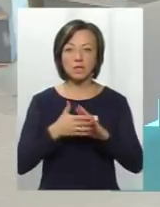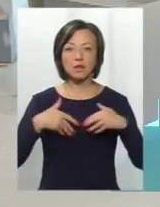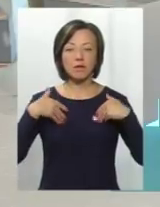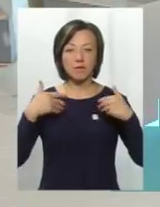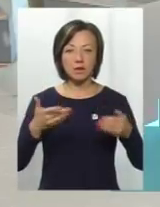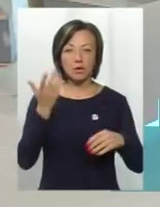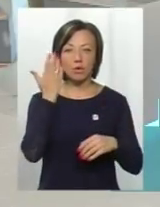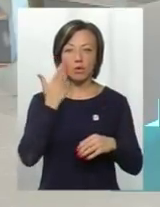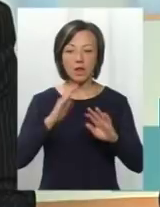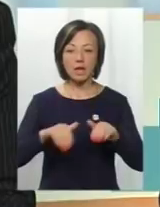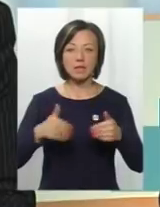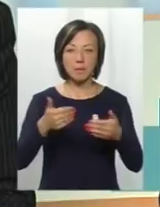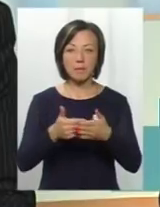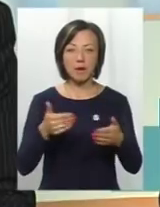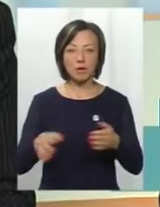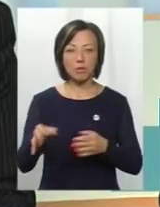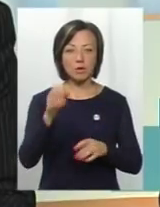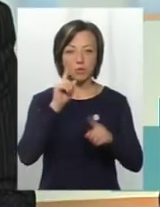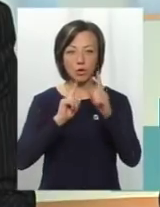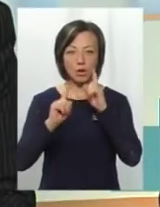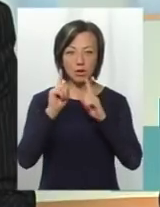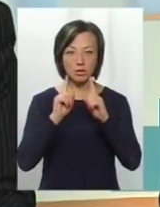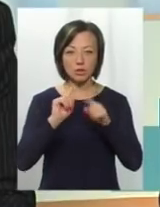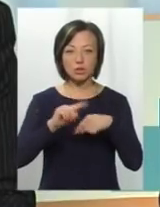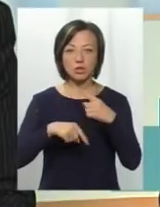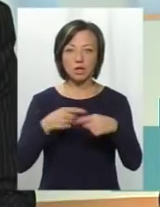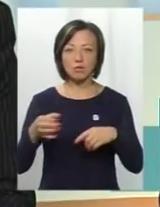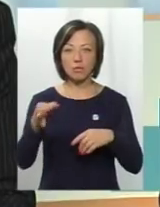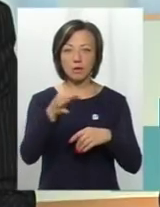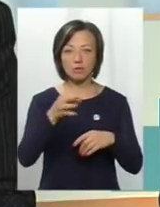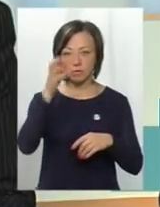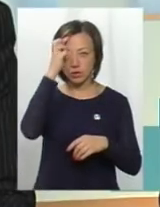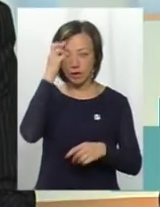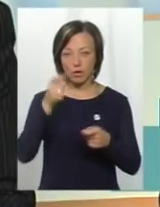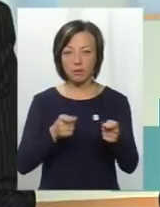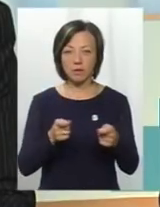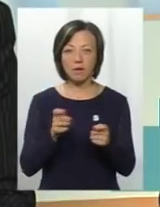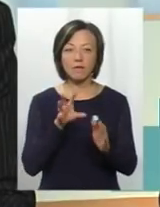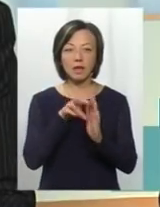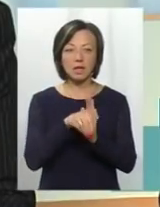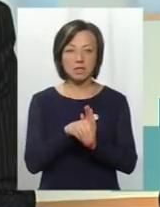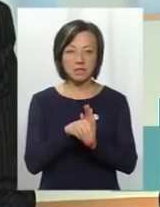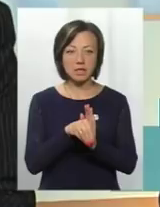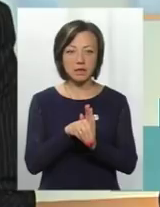ініціював перед обласною радою через обласну державну адміністрацію внесення